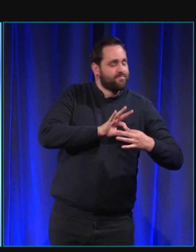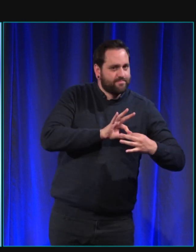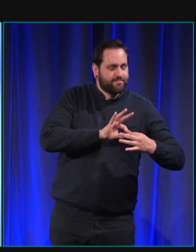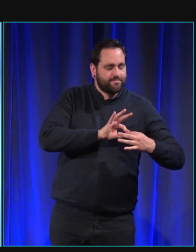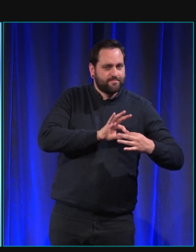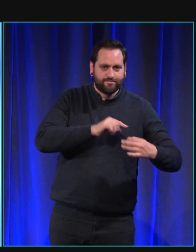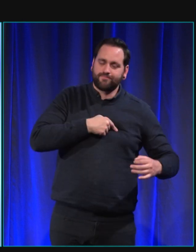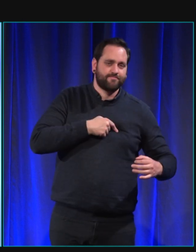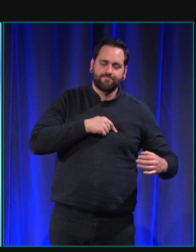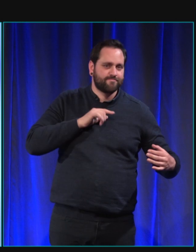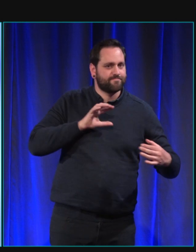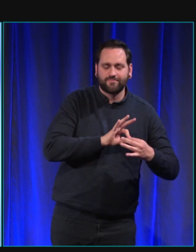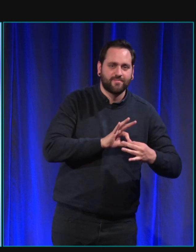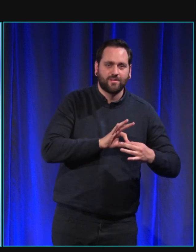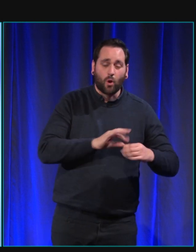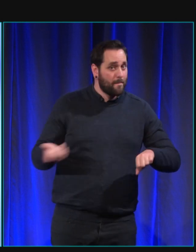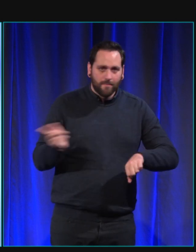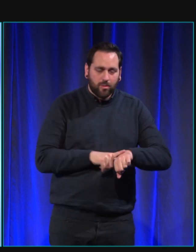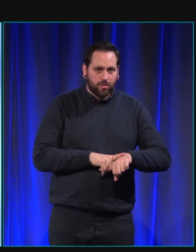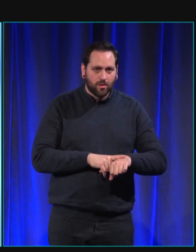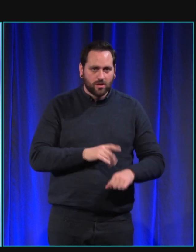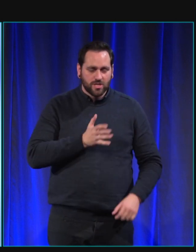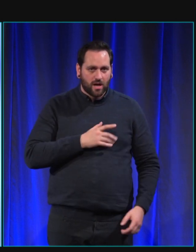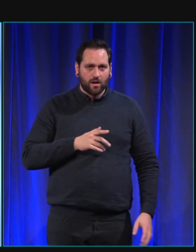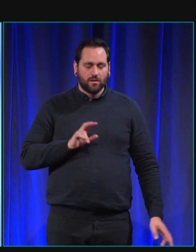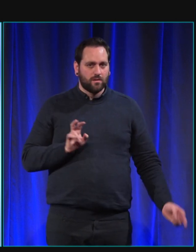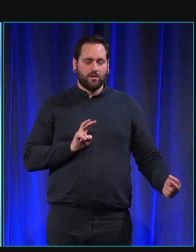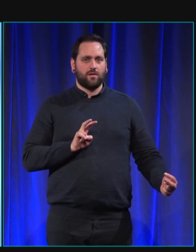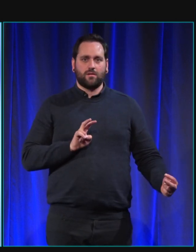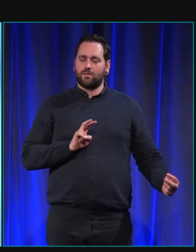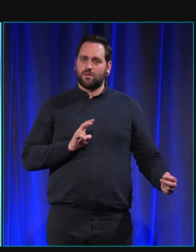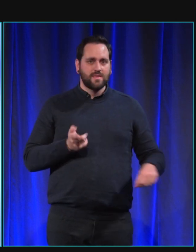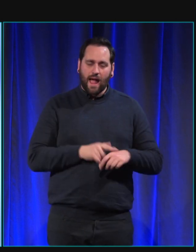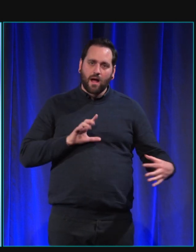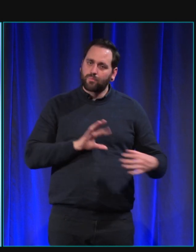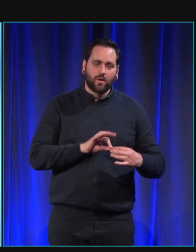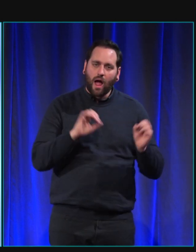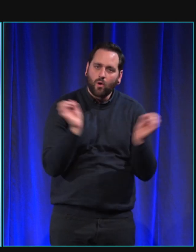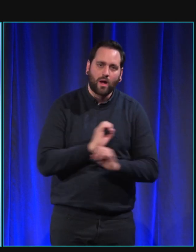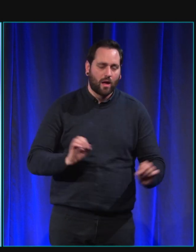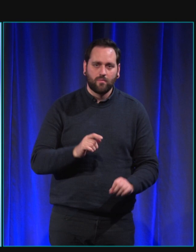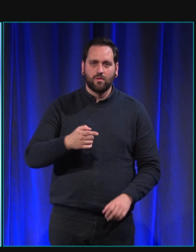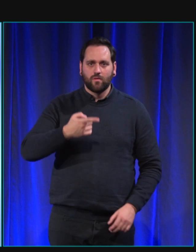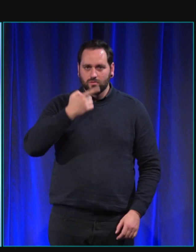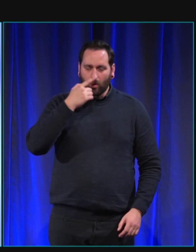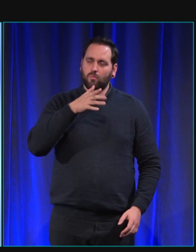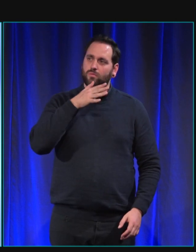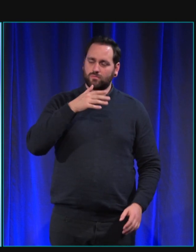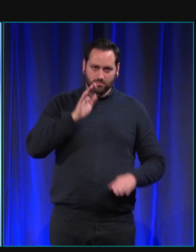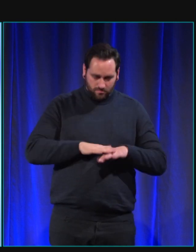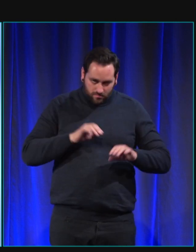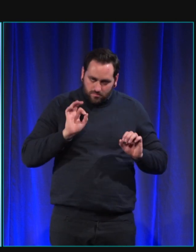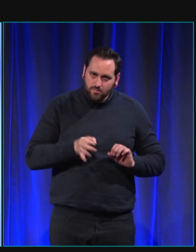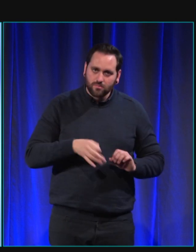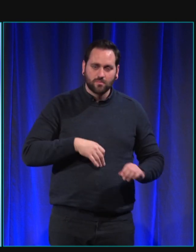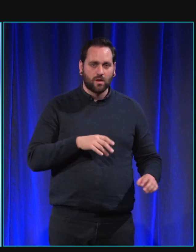pensais pas qu'on pouvait créer une relation instantanée avec un chien avant de rencontrer LOL LOL c'est un chien avec